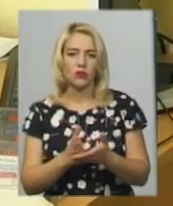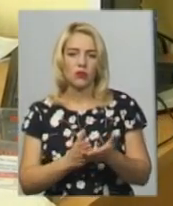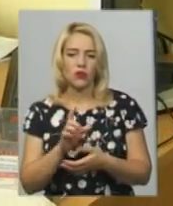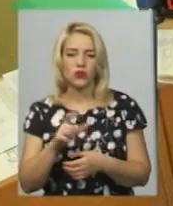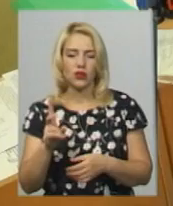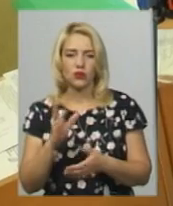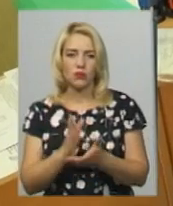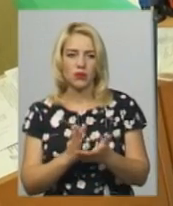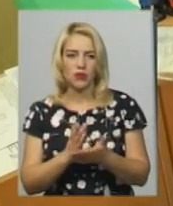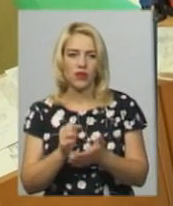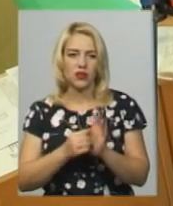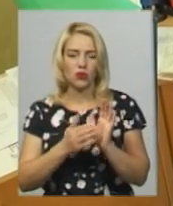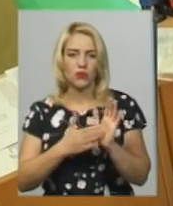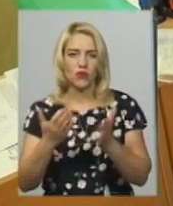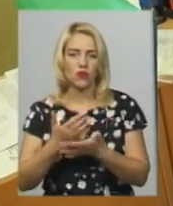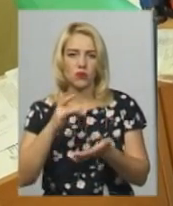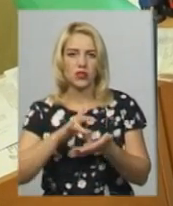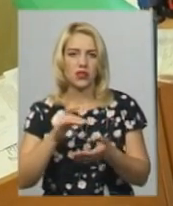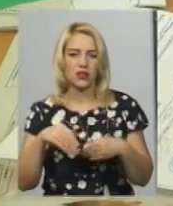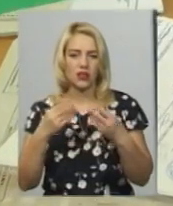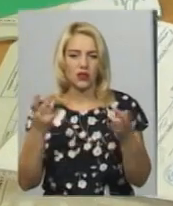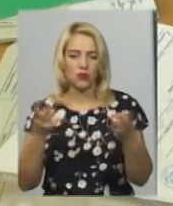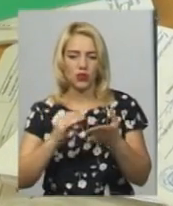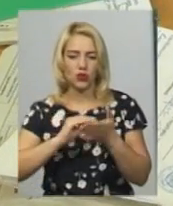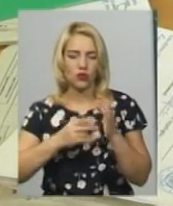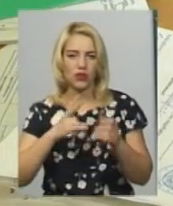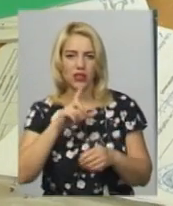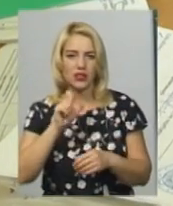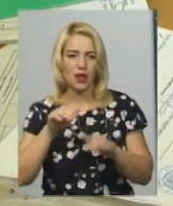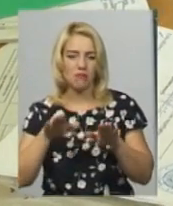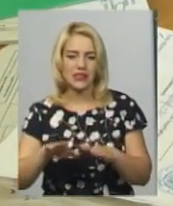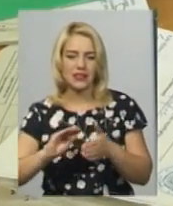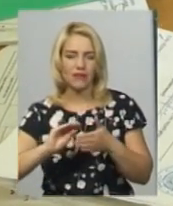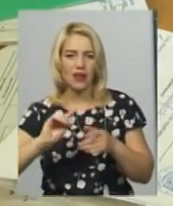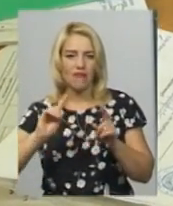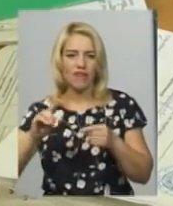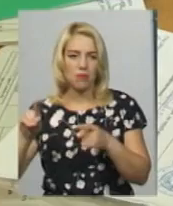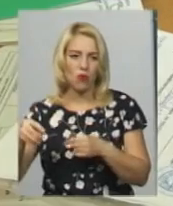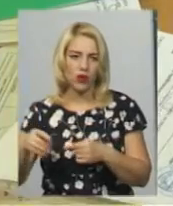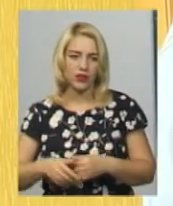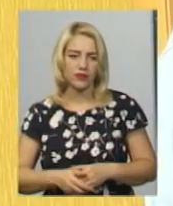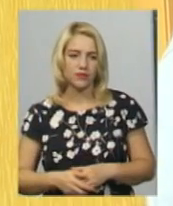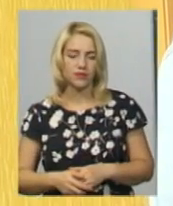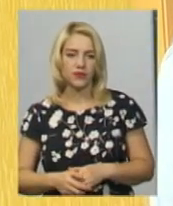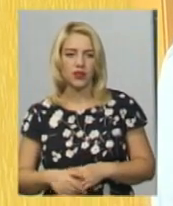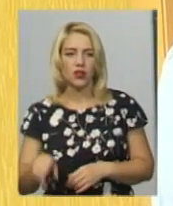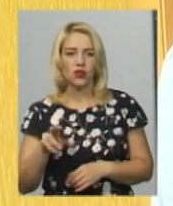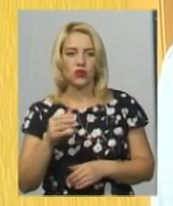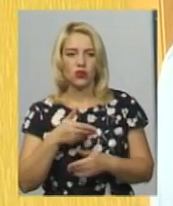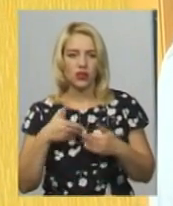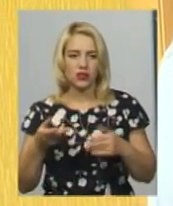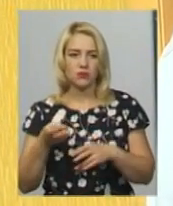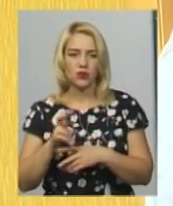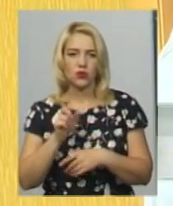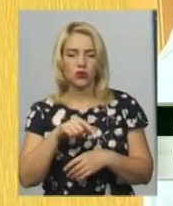пребувають на обліку в новому центрі, видають необхідні довідки за місцем вимоги, каже психотерапевт Анна Затворницька. До нас приходять